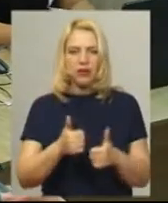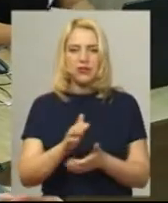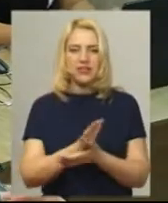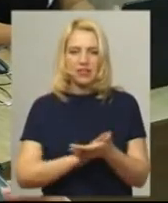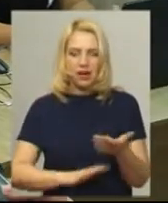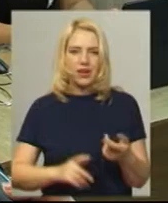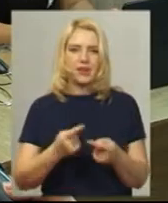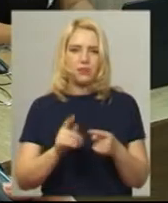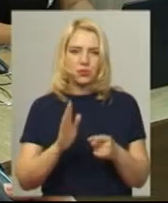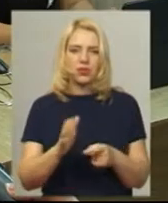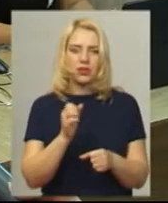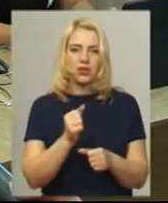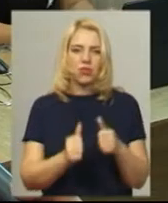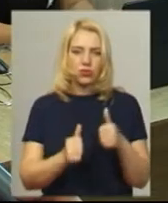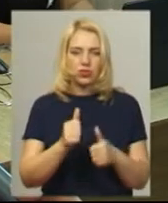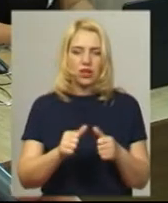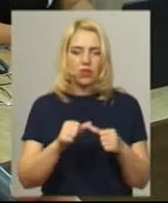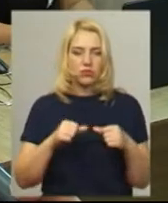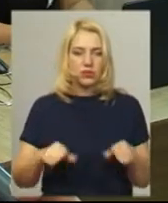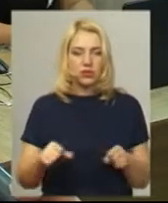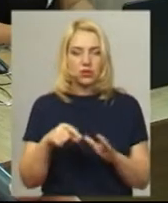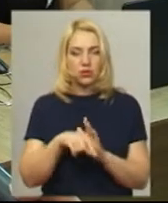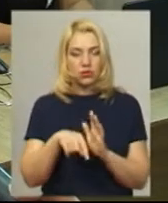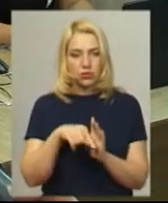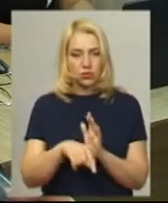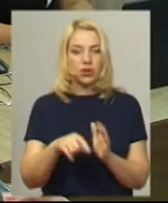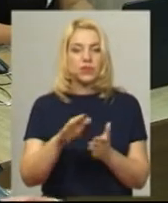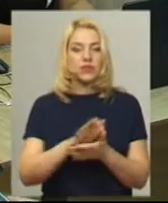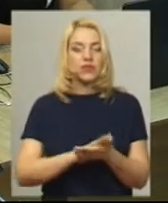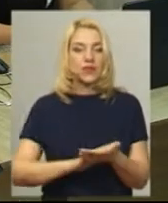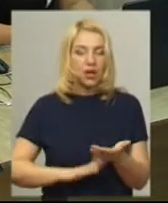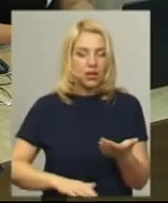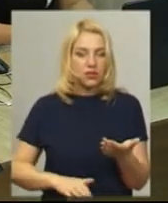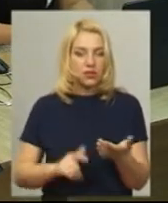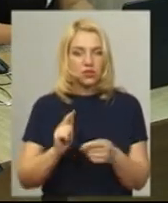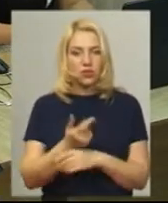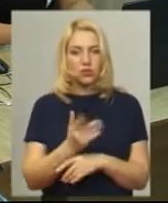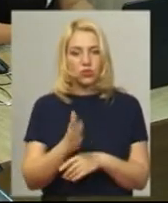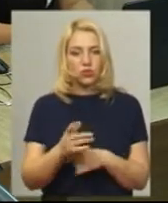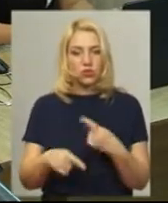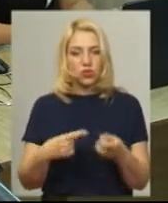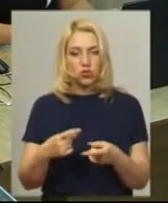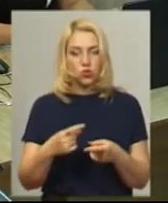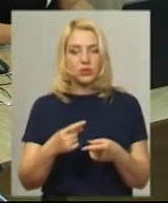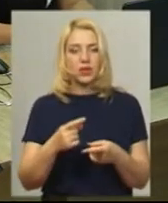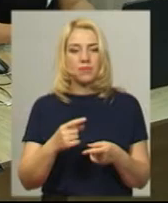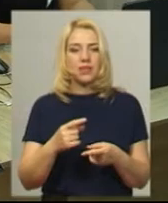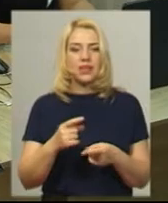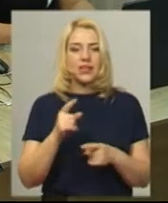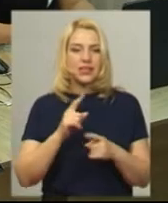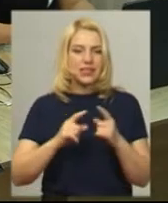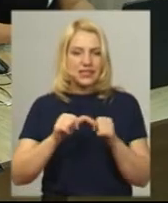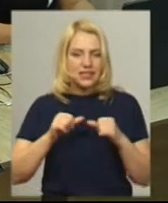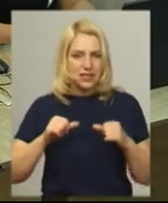діє конкурсна комісія, тобто далі знову йде наступна сесія, де затверджується рішення